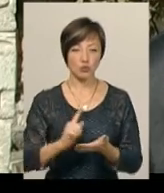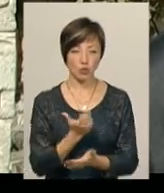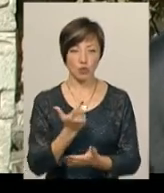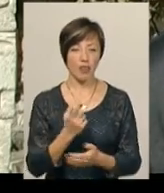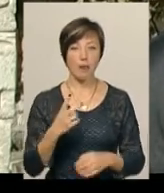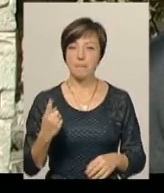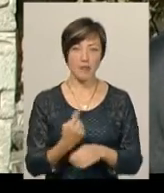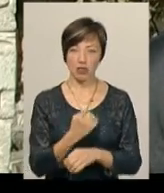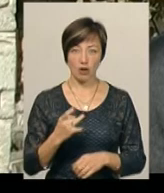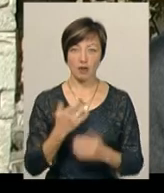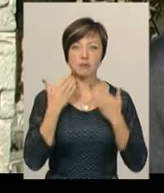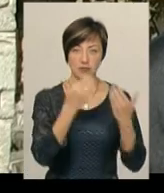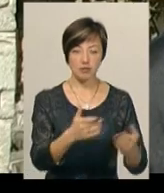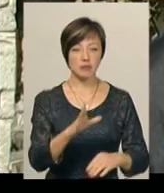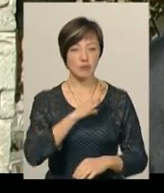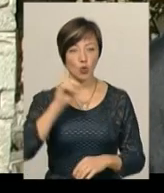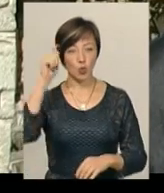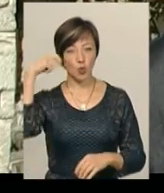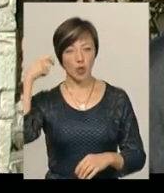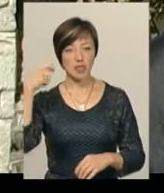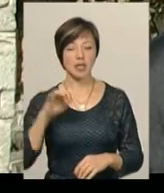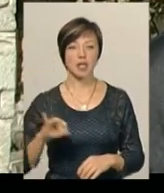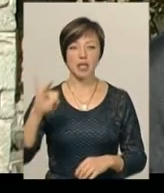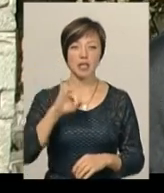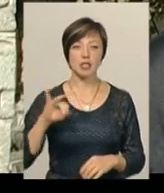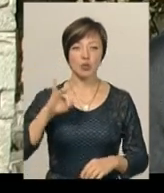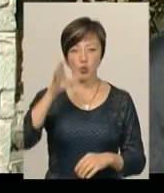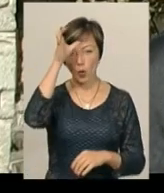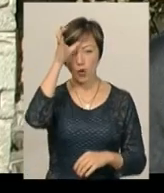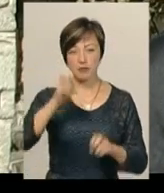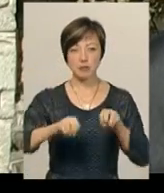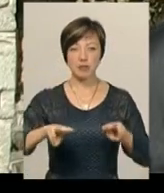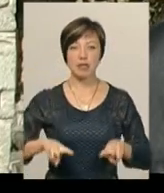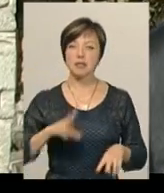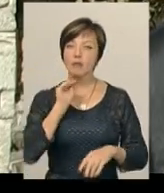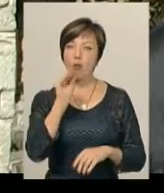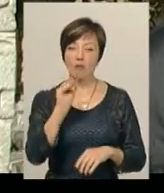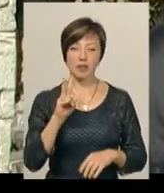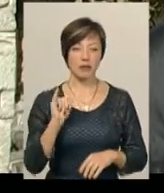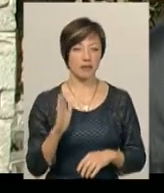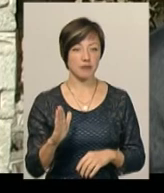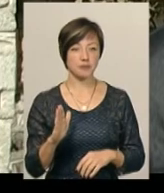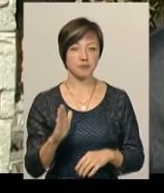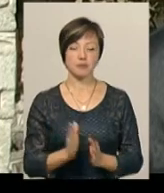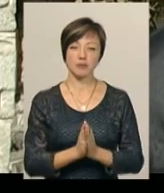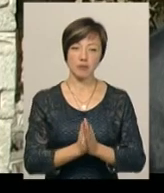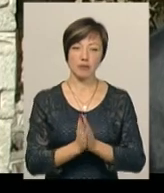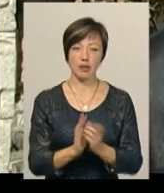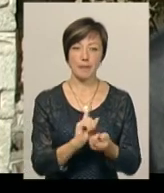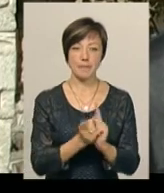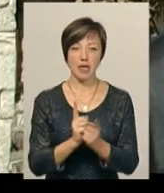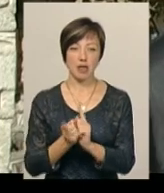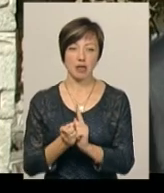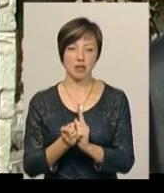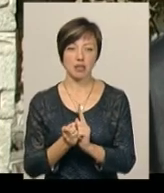не перший раз, ми вже зверталися до турецьких істориків, спеціалістів, лінгвістів, з проханням перекласти